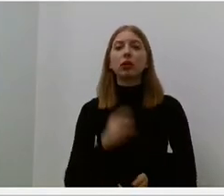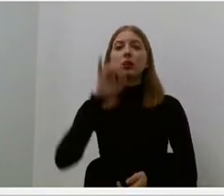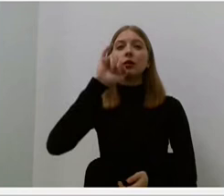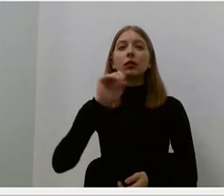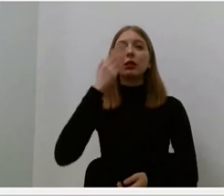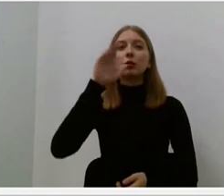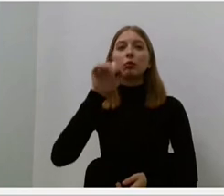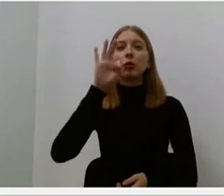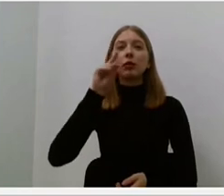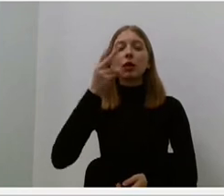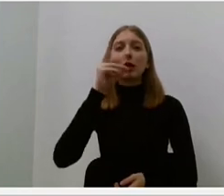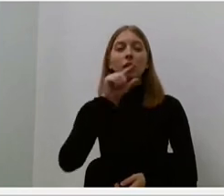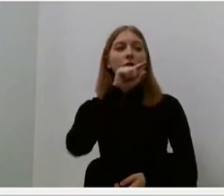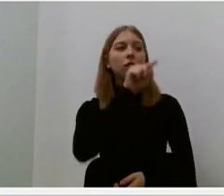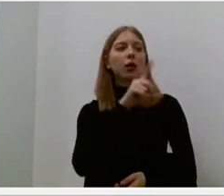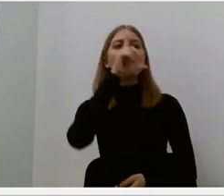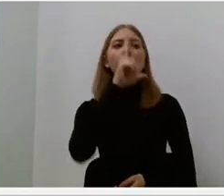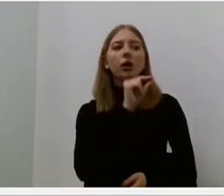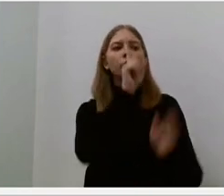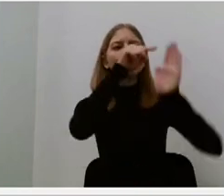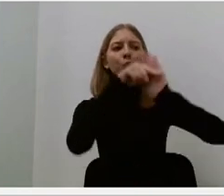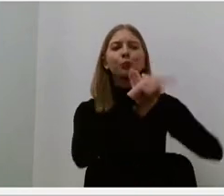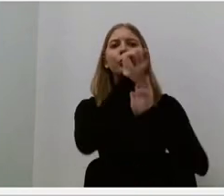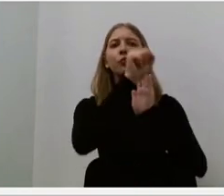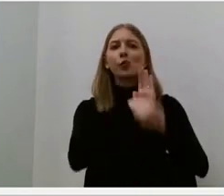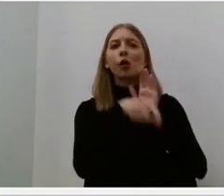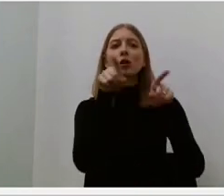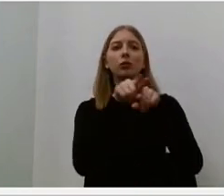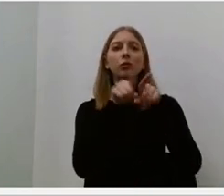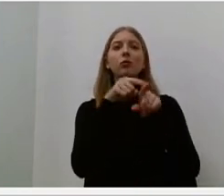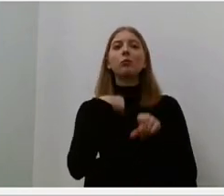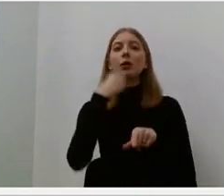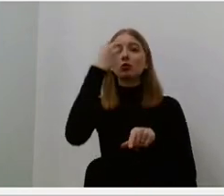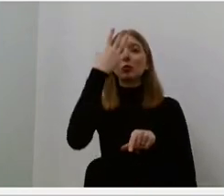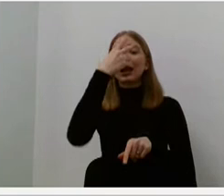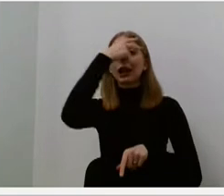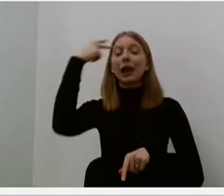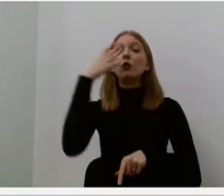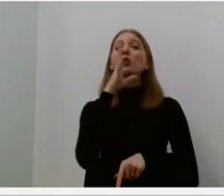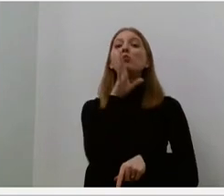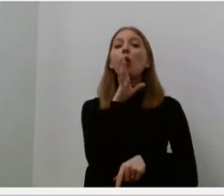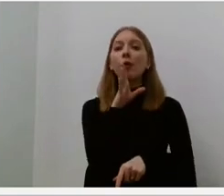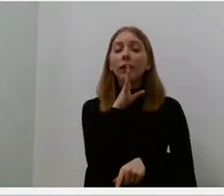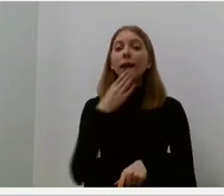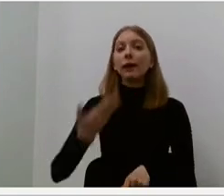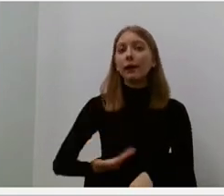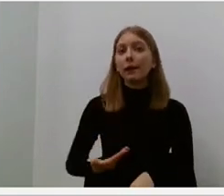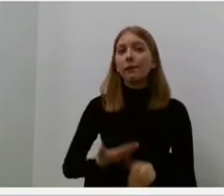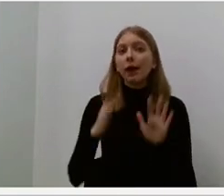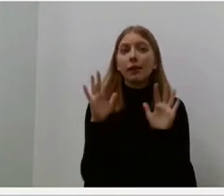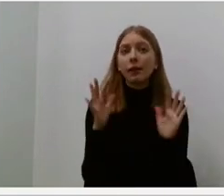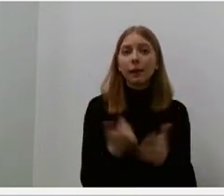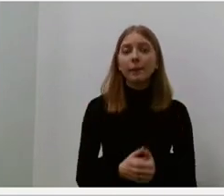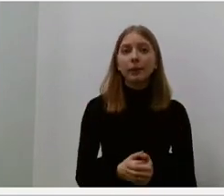pat ir parodyti, kaip klostosi lietuvių moterų likimai ir kokia jėga leidžia joms